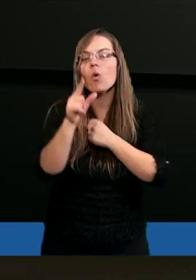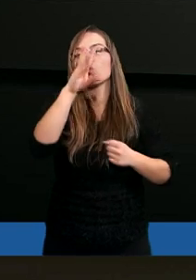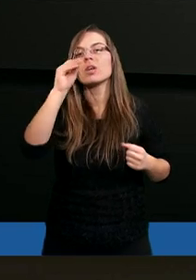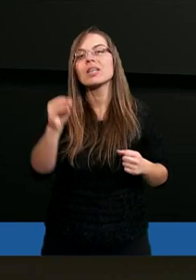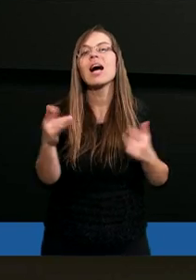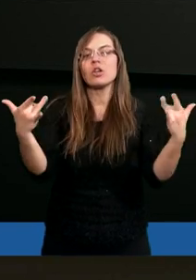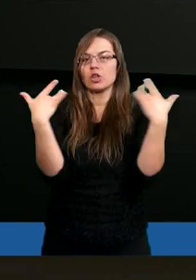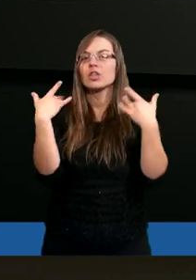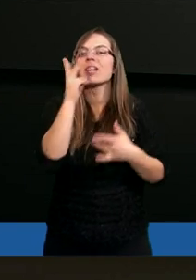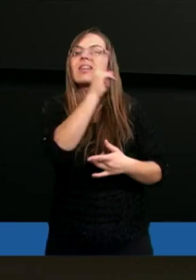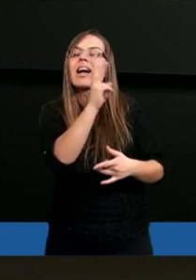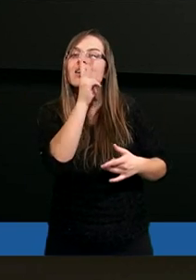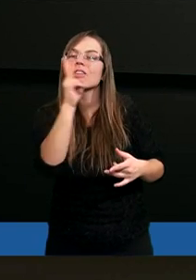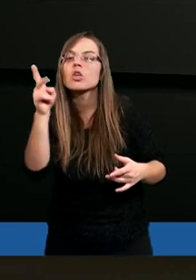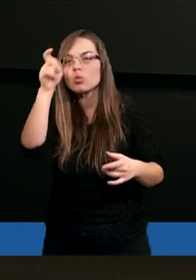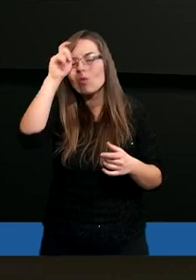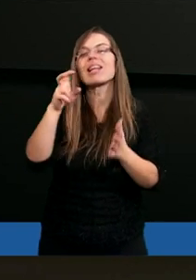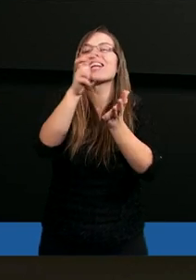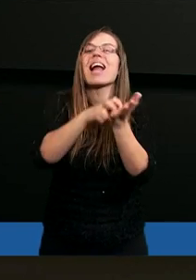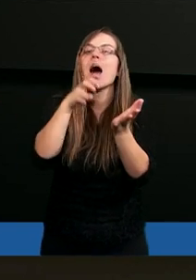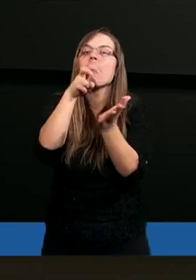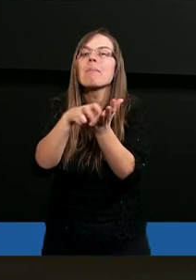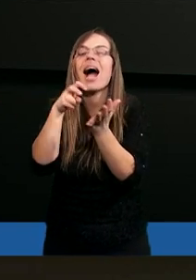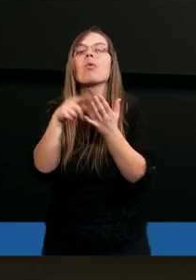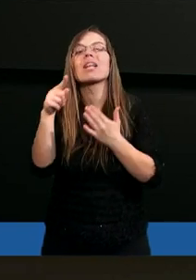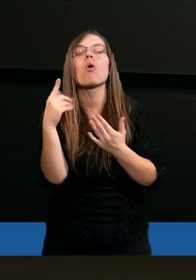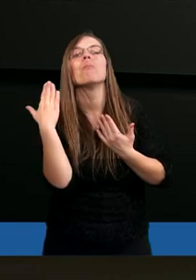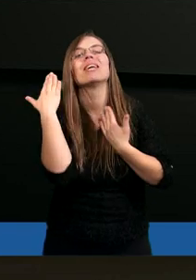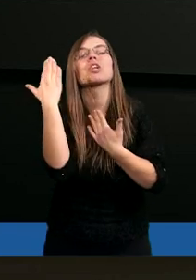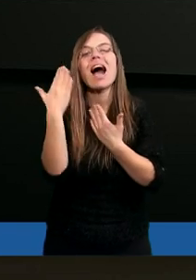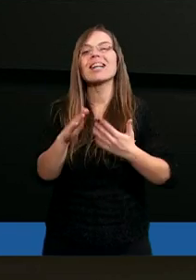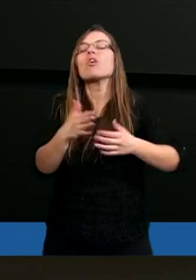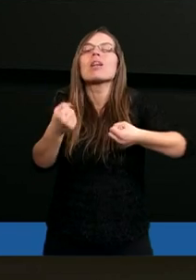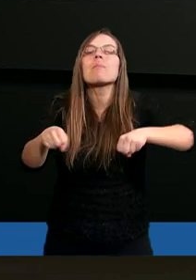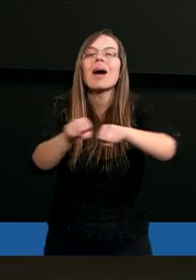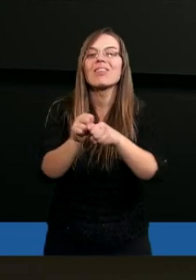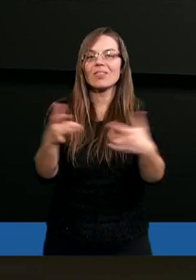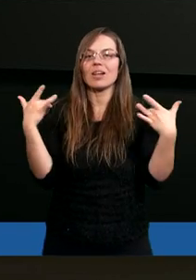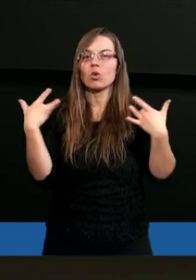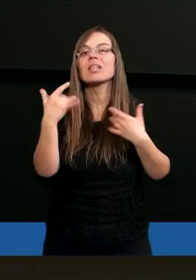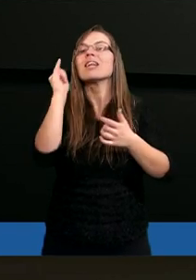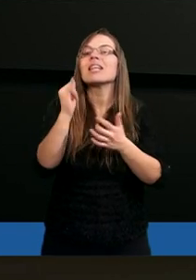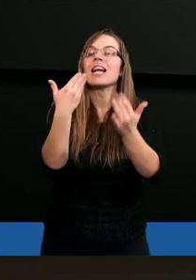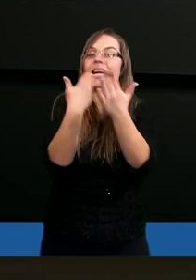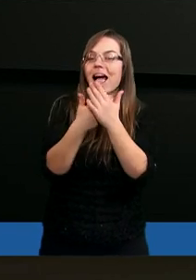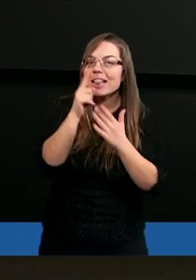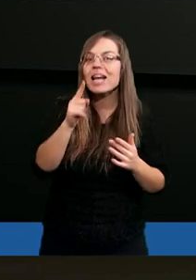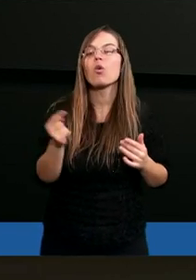że w życiu każdego człowieka zabrakło tego szlachetnego i sprawiedliwego życia. I przyszedł,